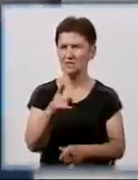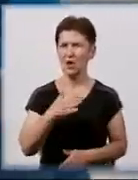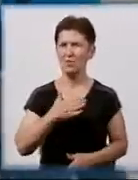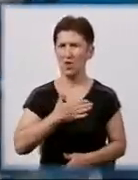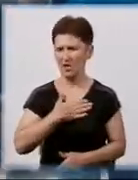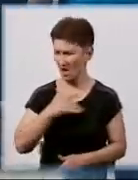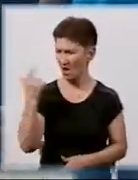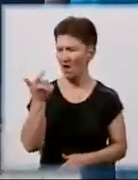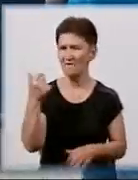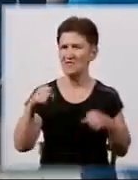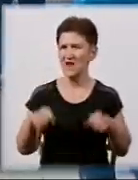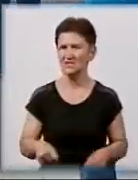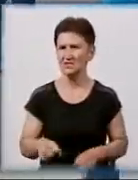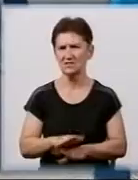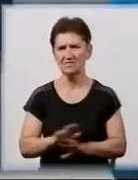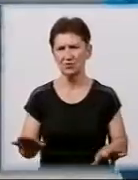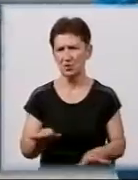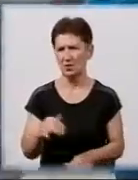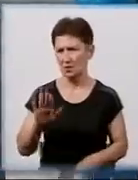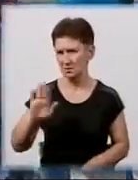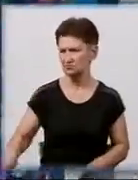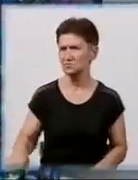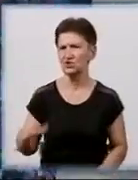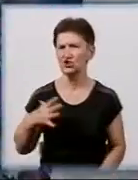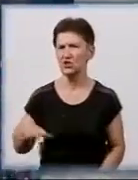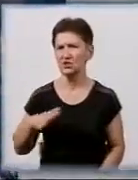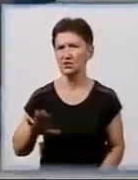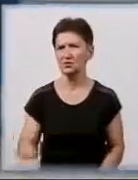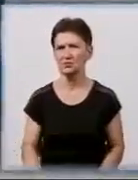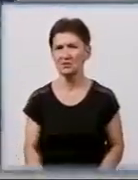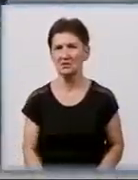власність. Ви до мене не йдіть. Все. Отут ж діть. Пішли.